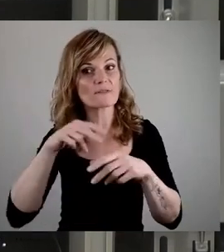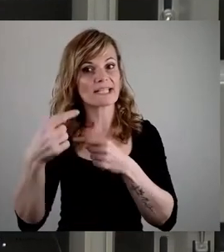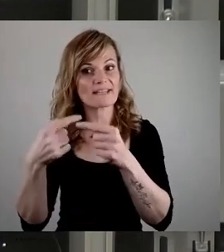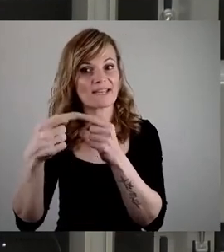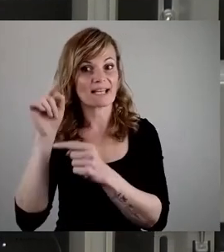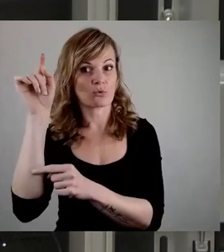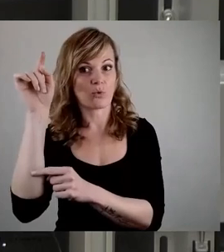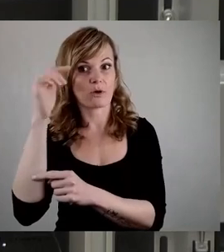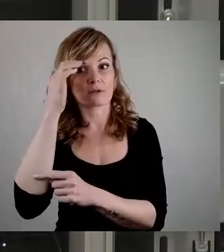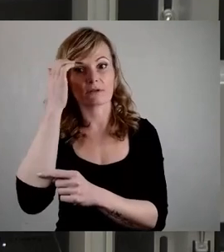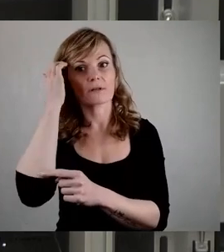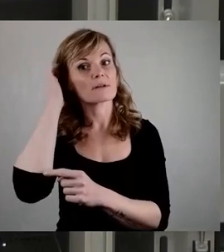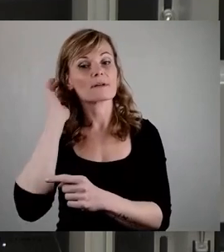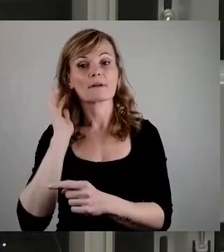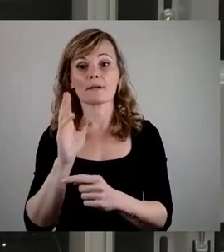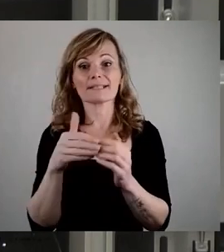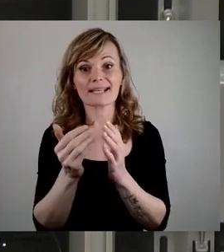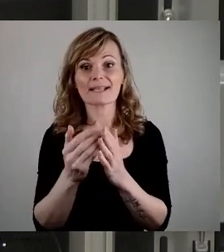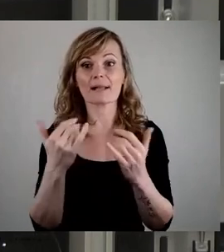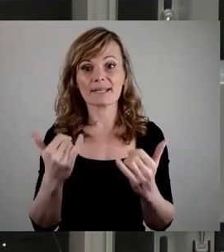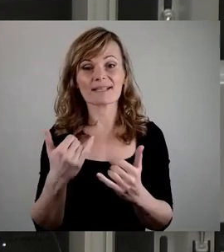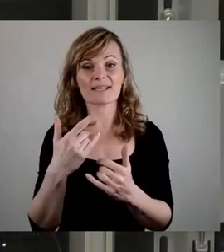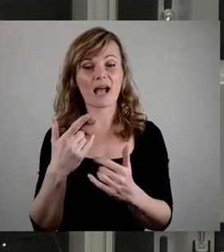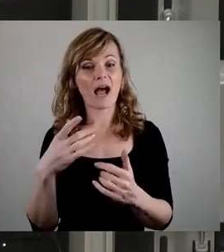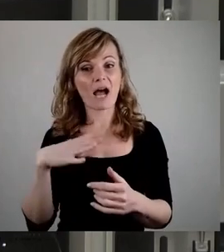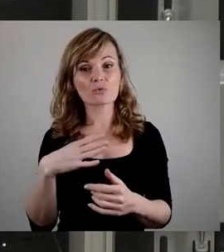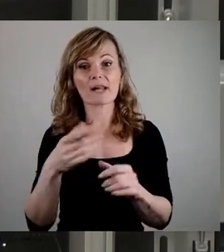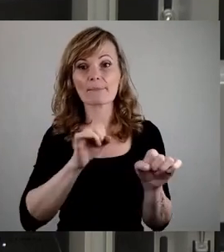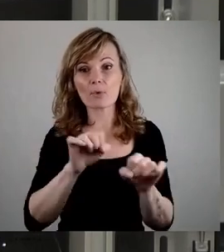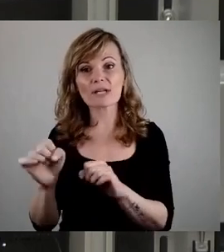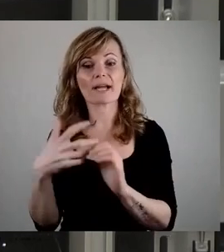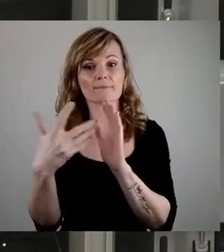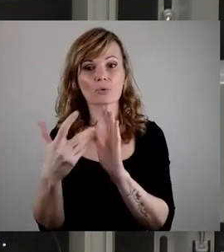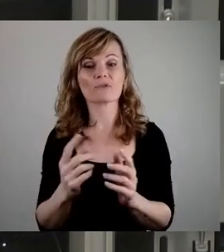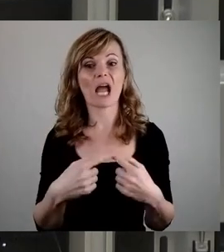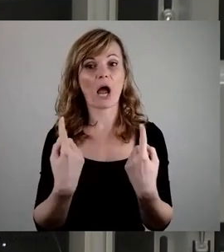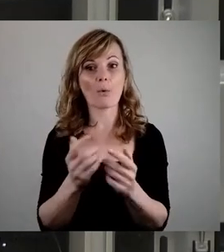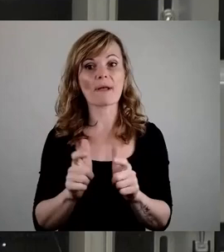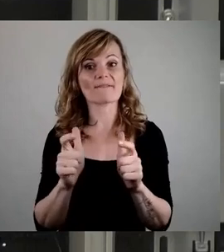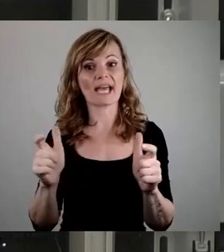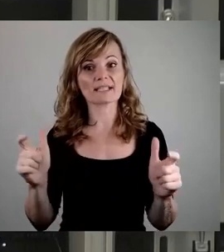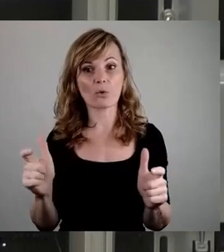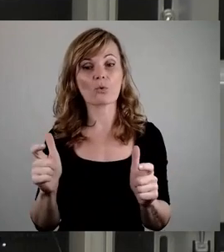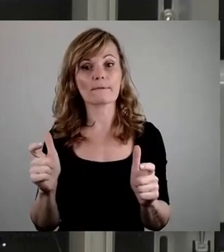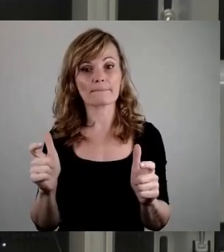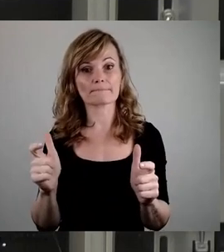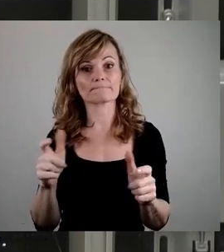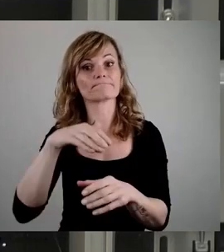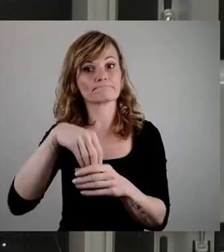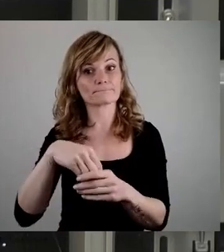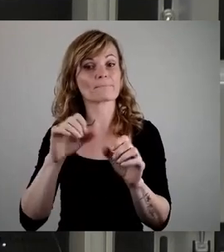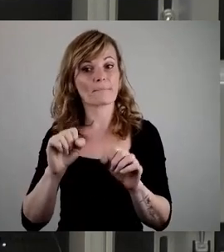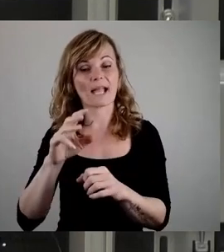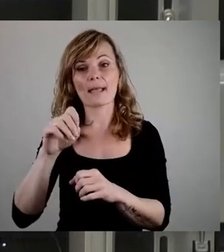in diesen Bereichen werden aktuell Möglichkeiten zur räumlichen Erweiterung eingeschlossen. MRE